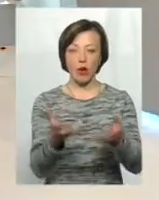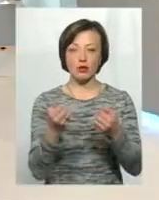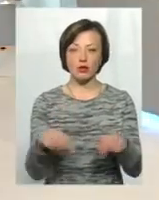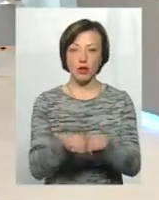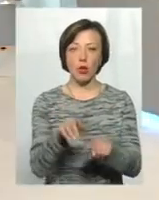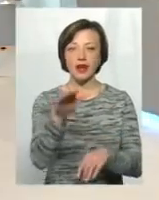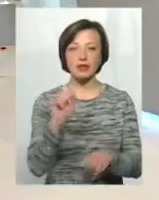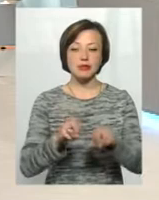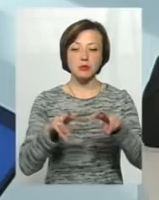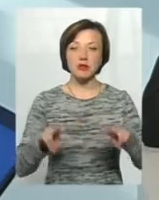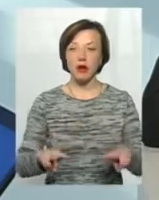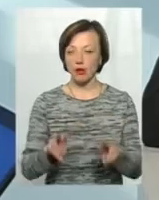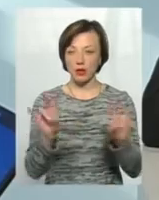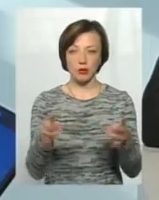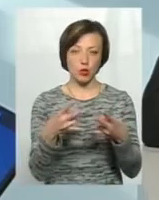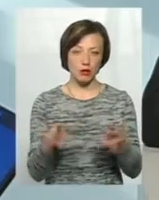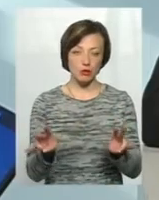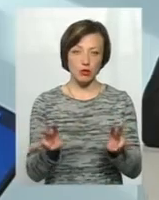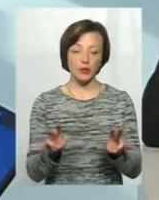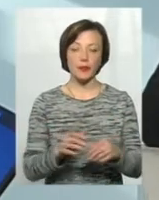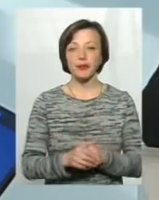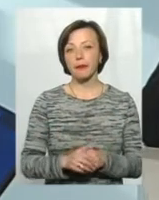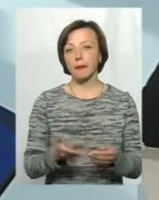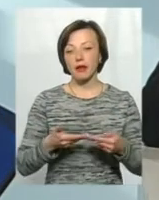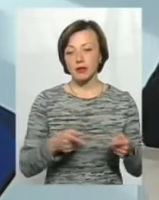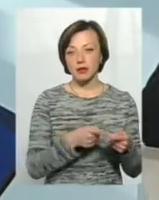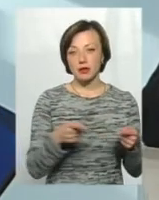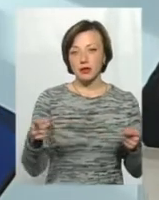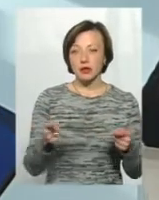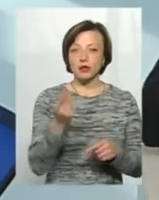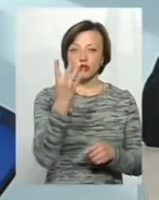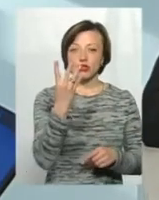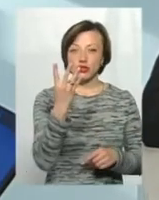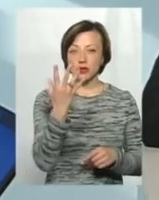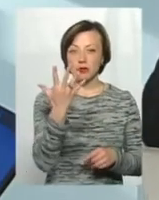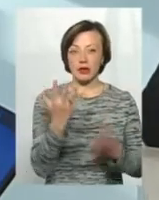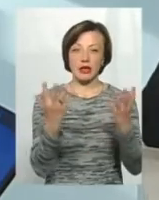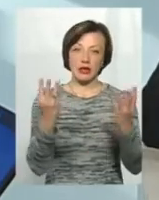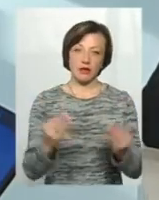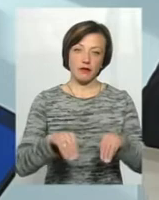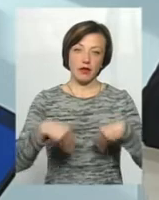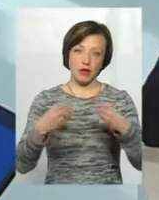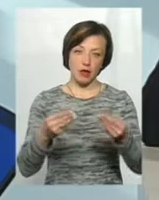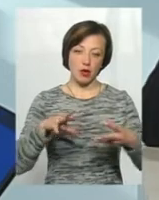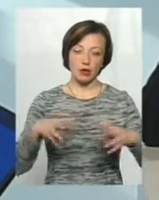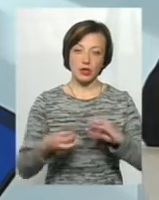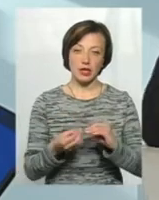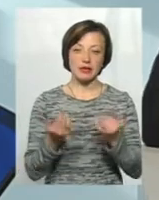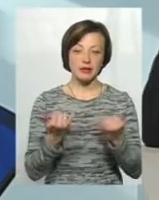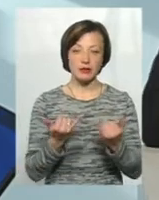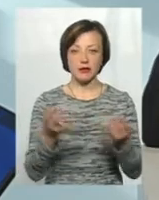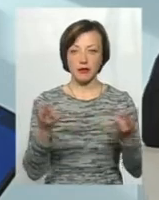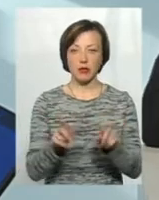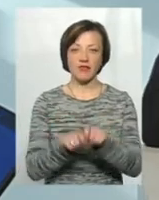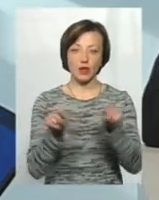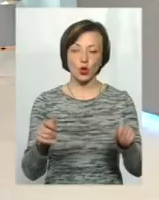кредиту, нічого спеціально готувати, власне, не потрібно, і ми протягом буквально 4-5 робочих днів видаємо вже результат. От на цей момент потрібно